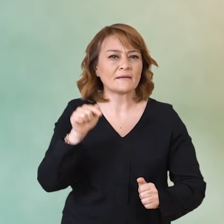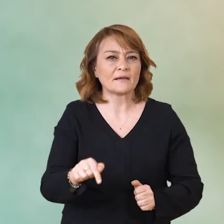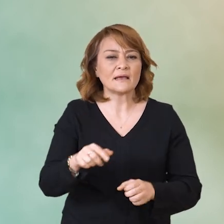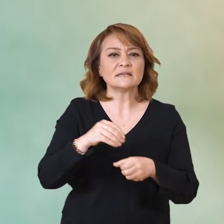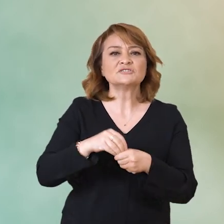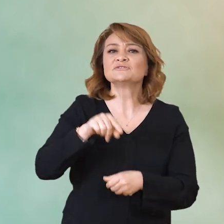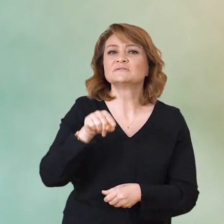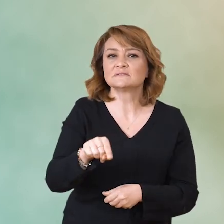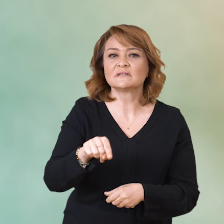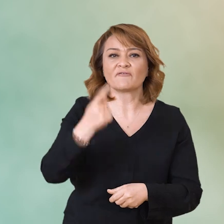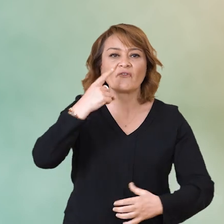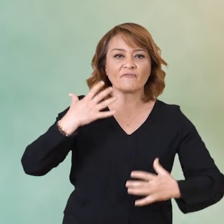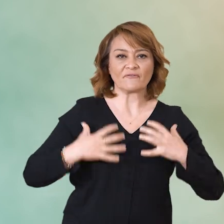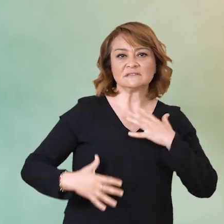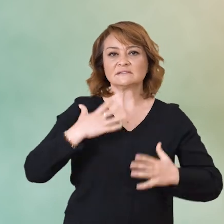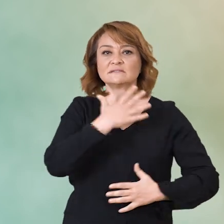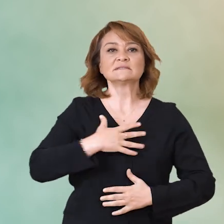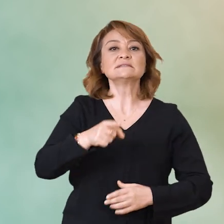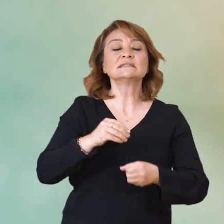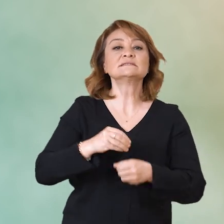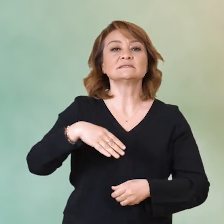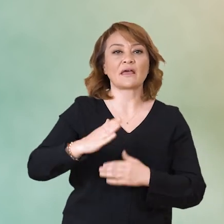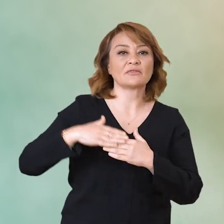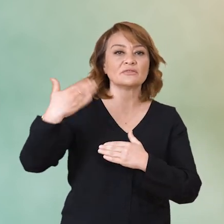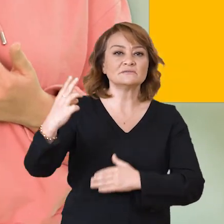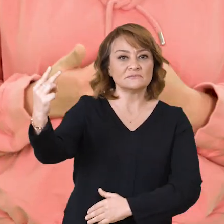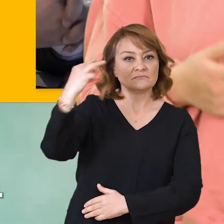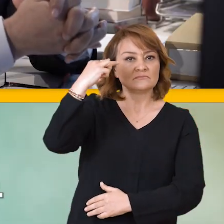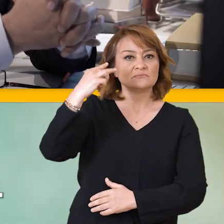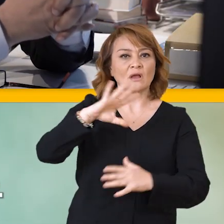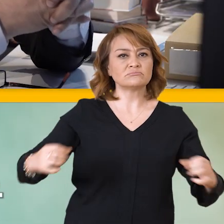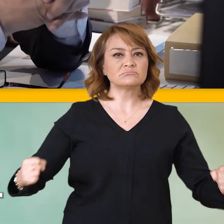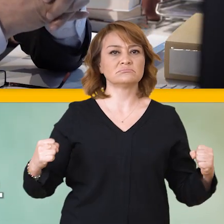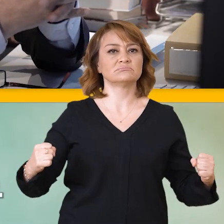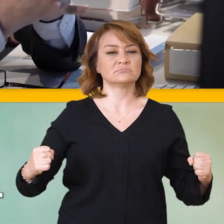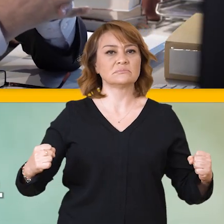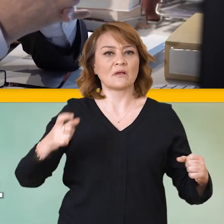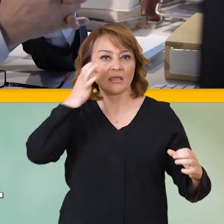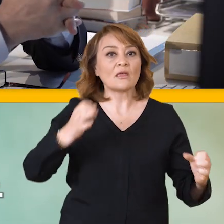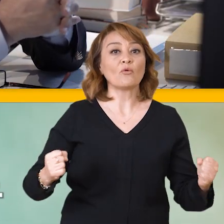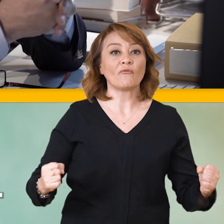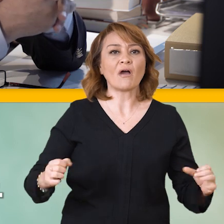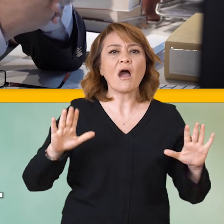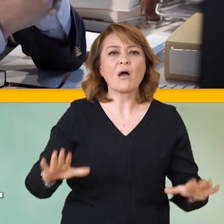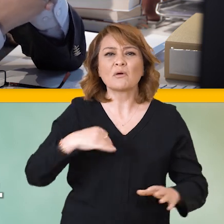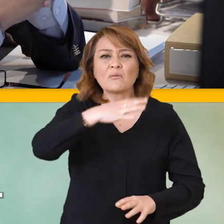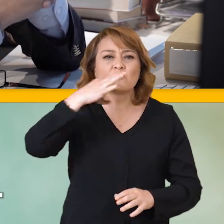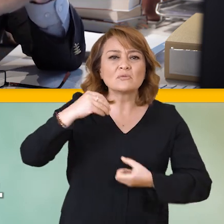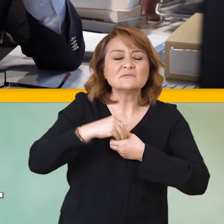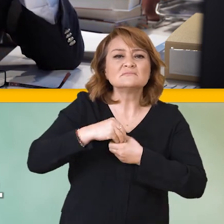Bununla birlikte semptom sadece fiziksel bir his değildir. Dışarıdan bakıldığında trup gibisinizdir.